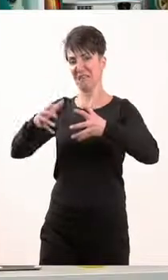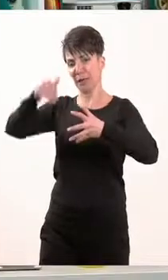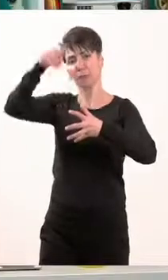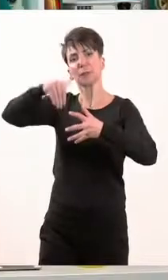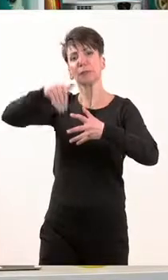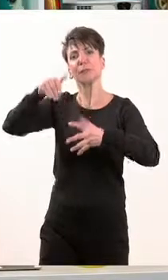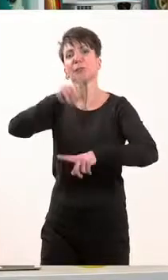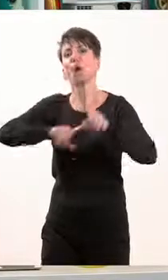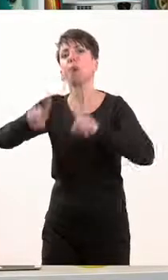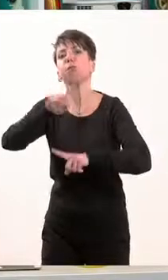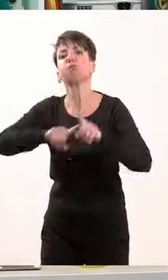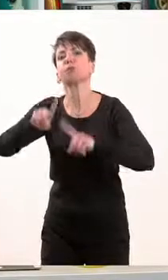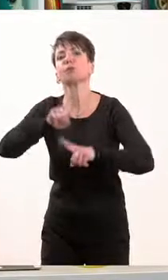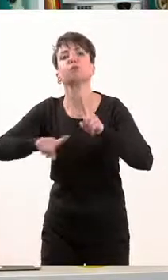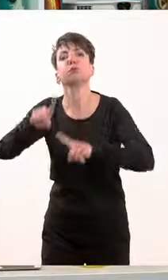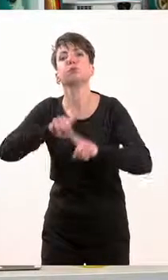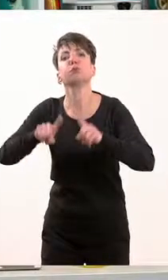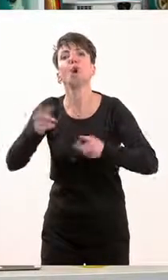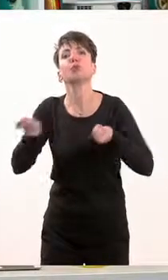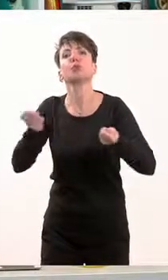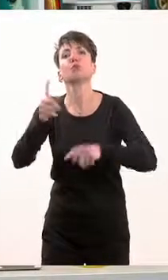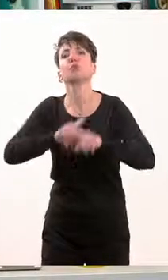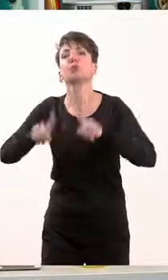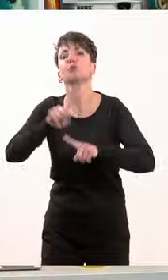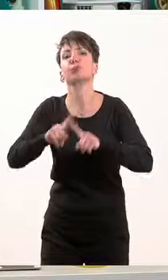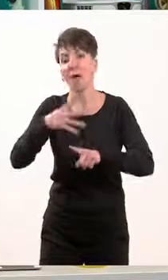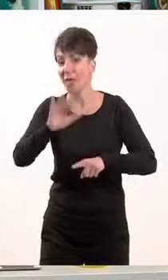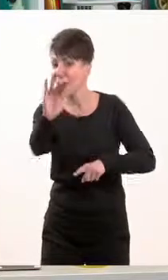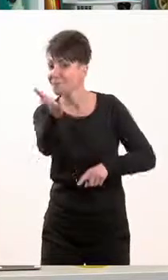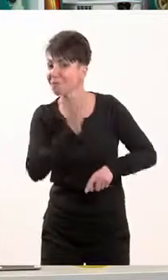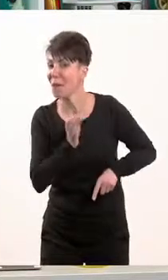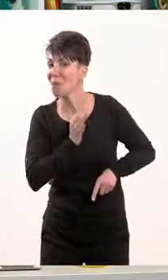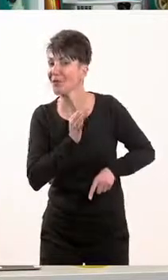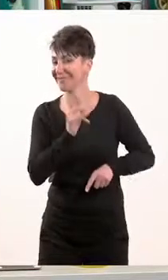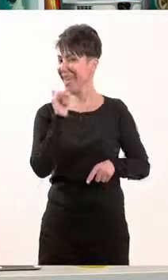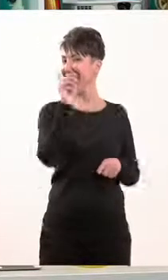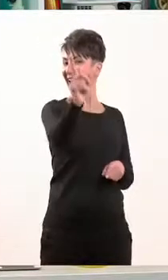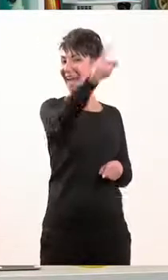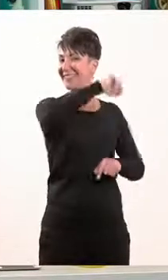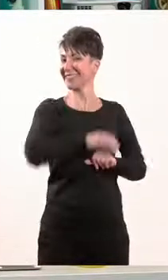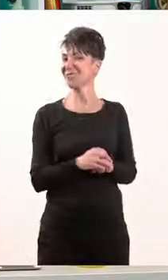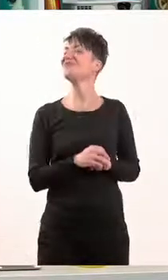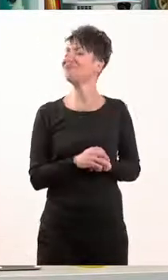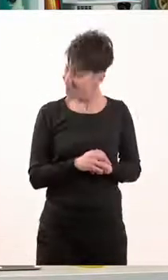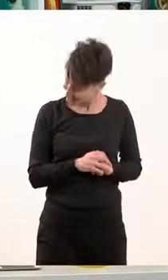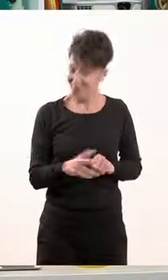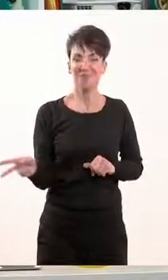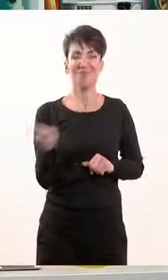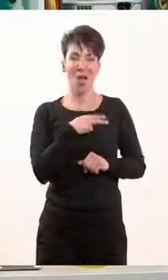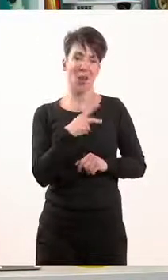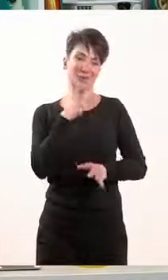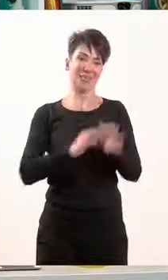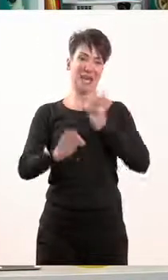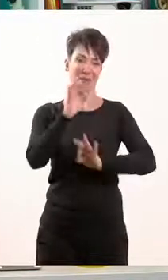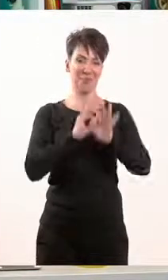ποιους απαρτίζεται και ποιους αποτελείται η κυβέρνηση, θα μου πεί ο Χρήστος. Έτσι μπράβο. Η κυβέρνηση Χρήστο, όπως